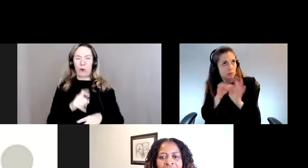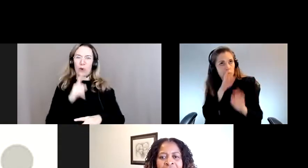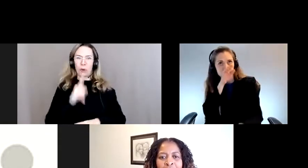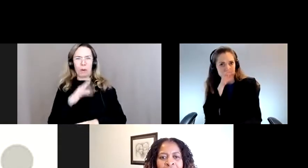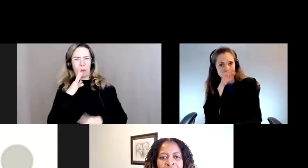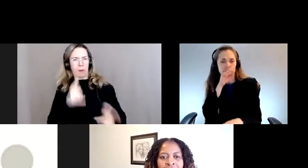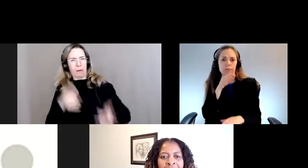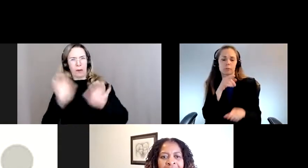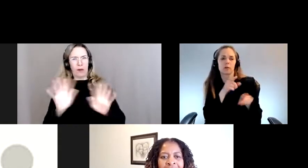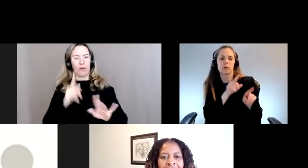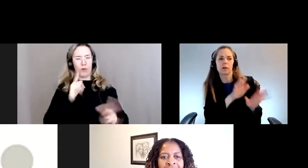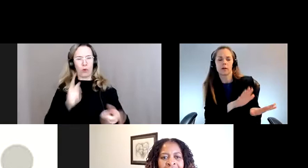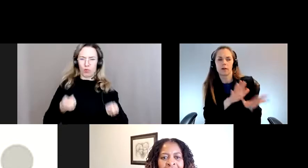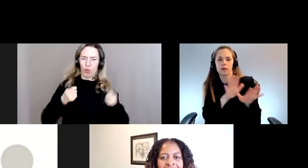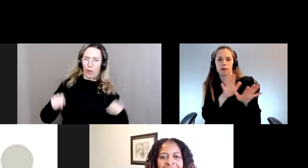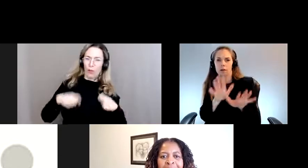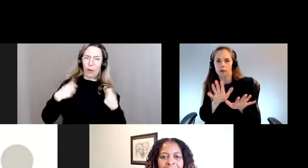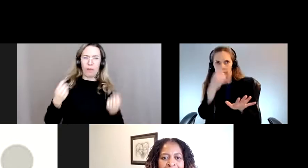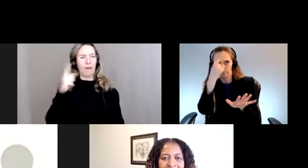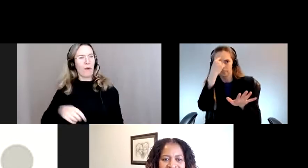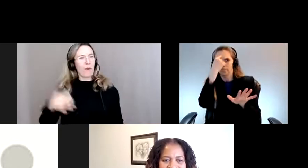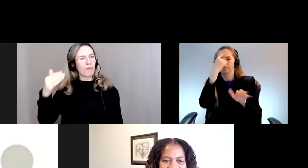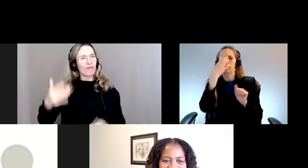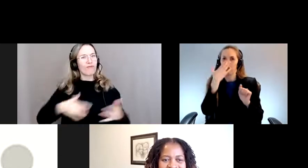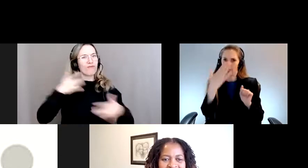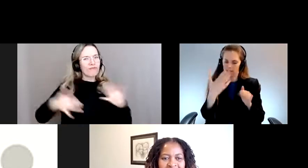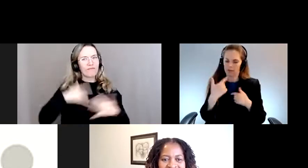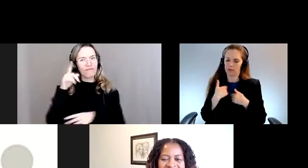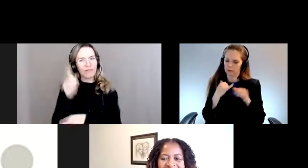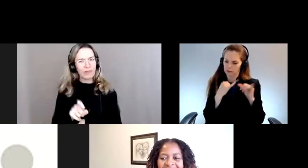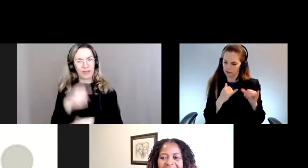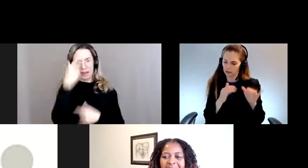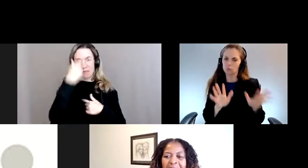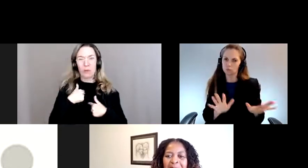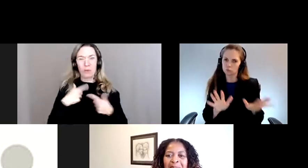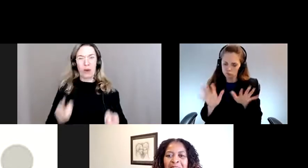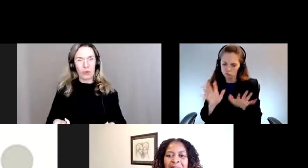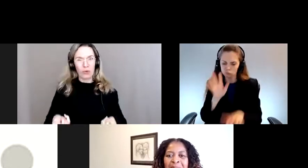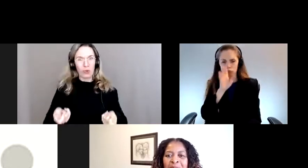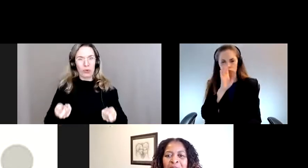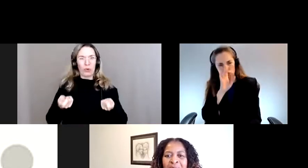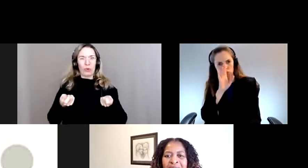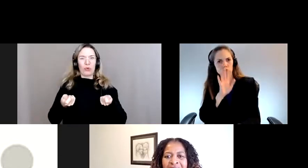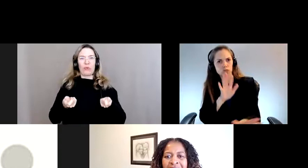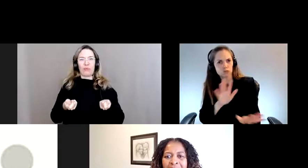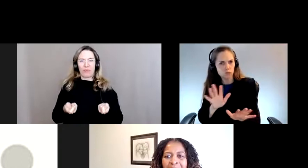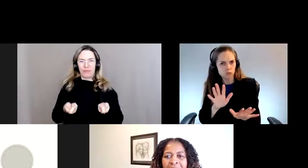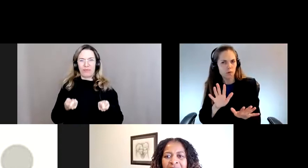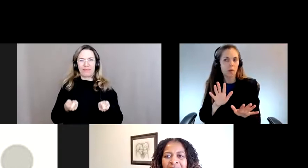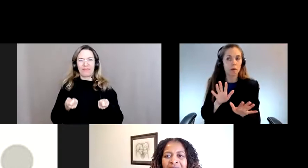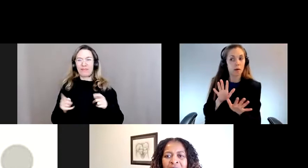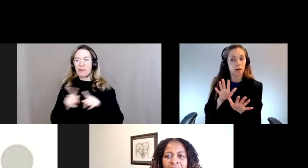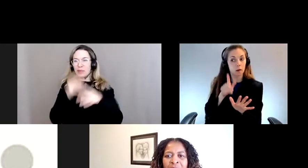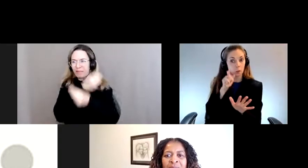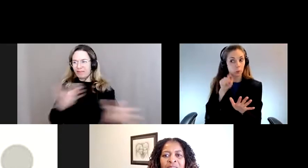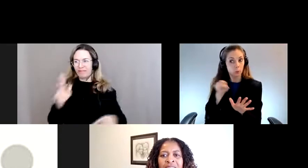conscientes. C'est donc une façon pour moi de le rappeler à nos invités